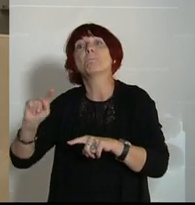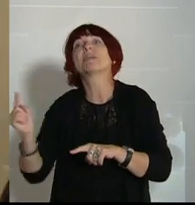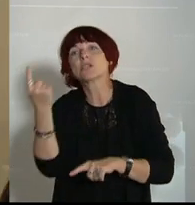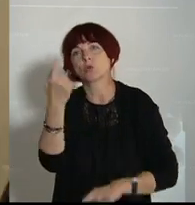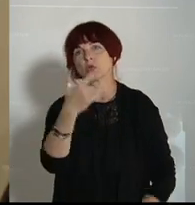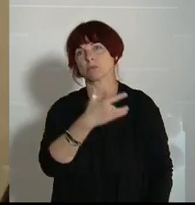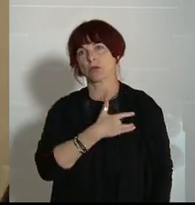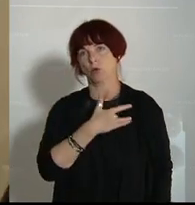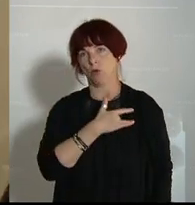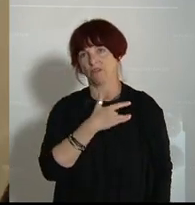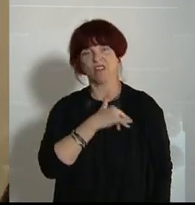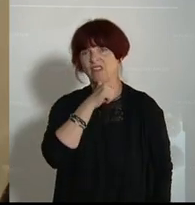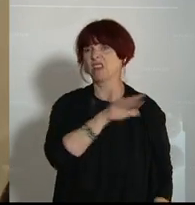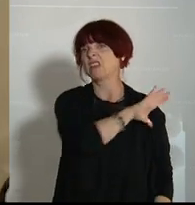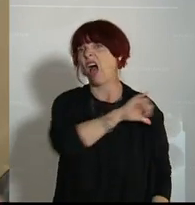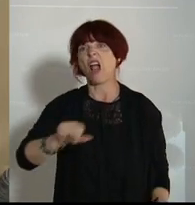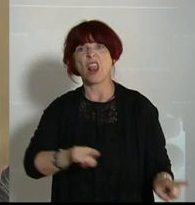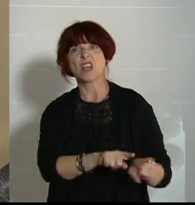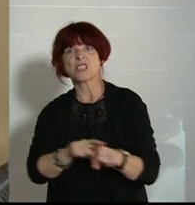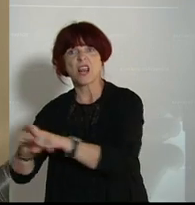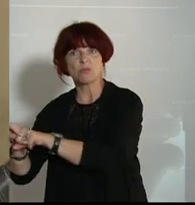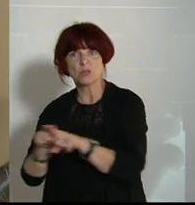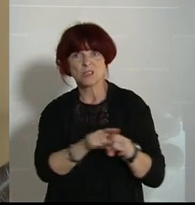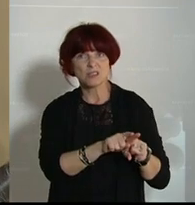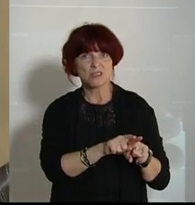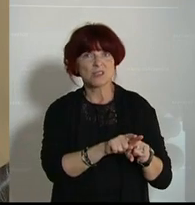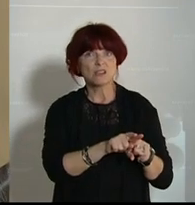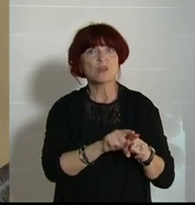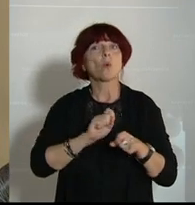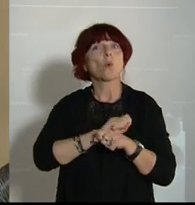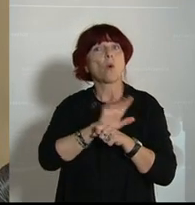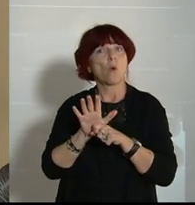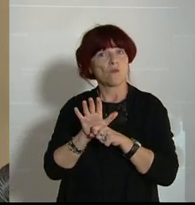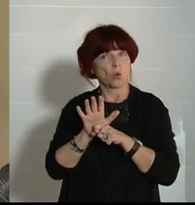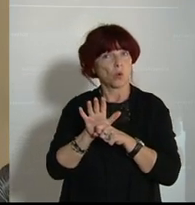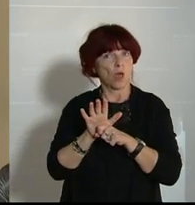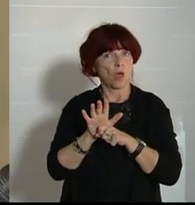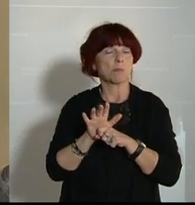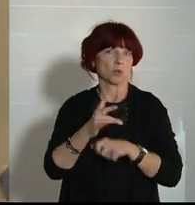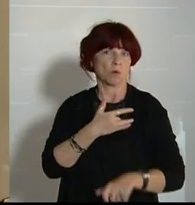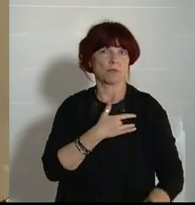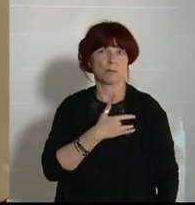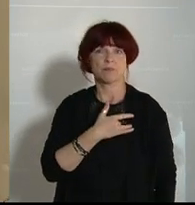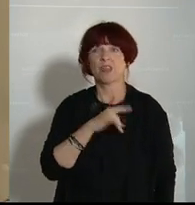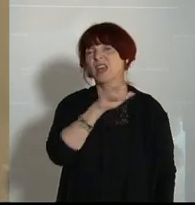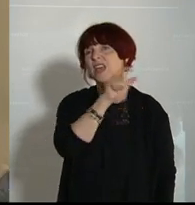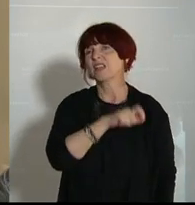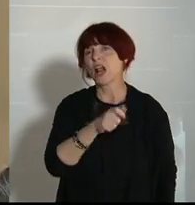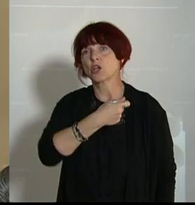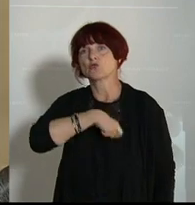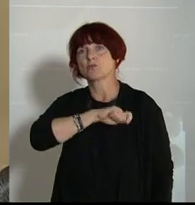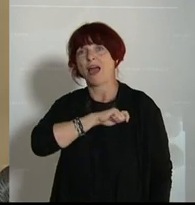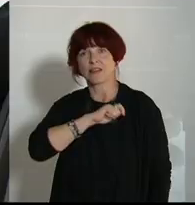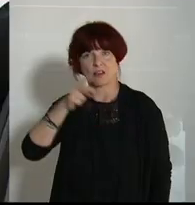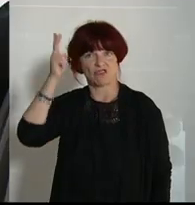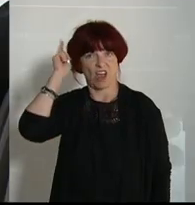wurden von Covid-19 im Vergleich zu anderen Ländern. Herr Bundesminister, weil Sie gesagt haben, Italien, Spanien, Frankreich, alles sehr